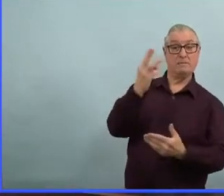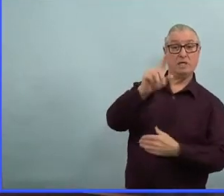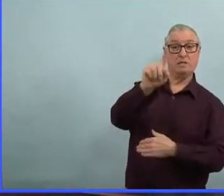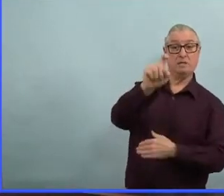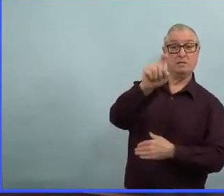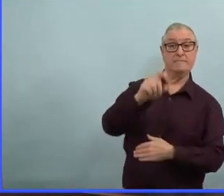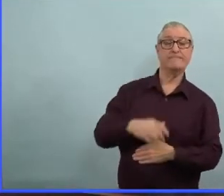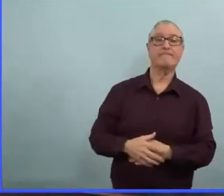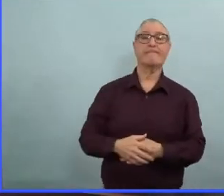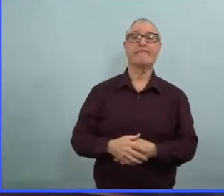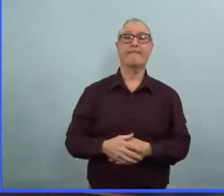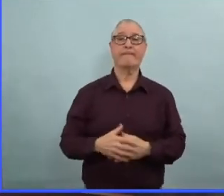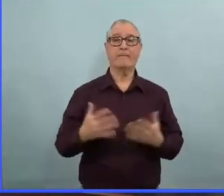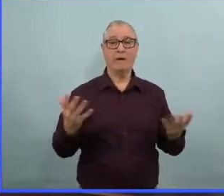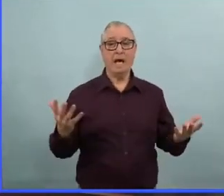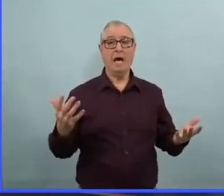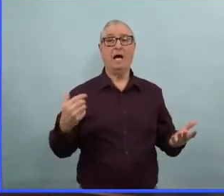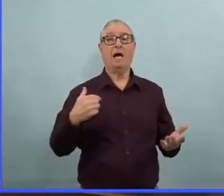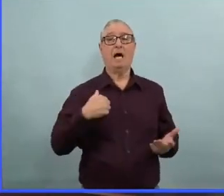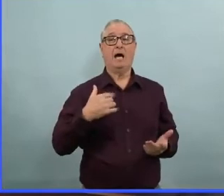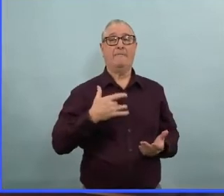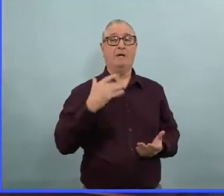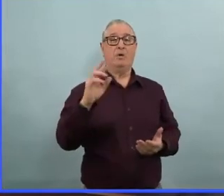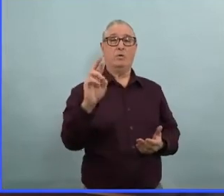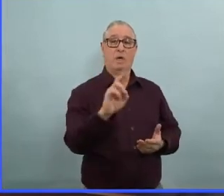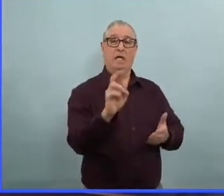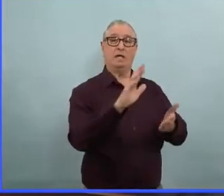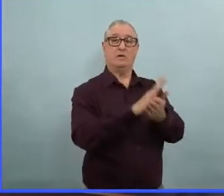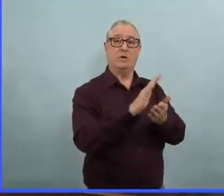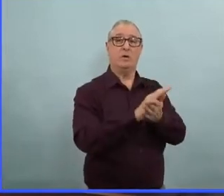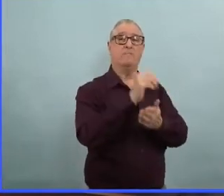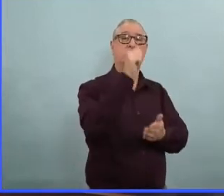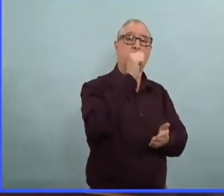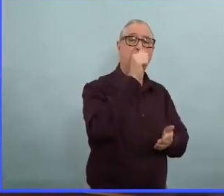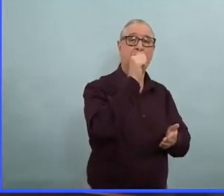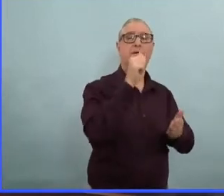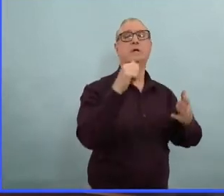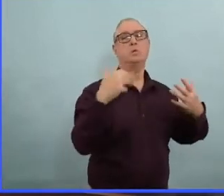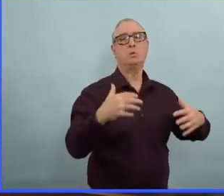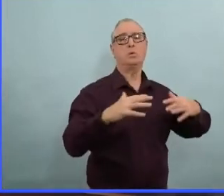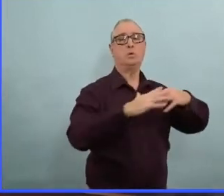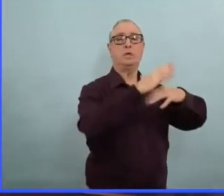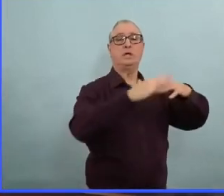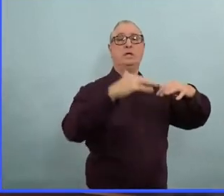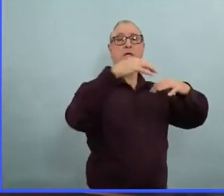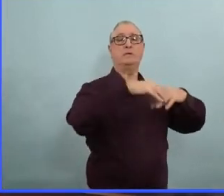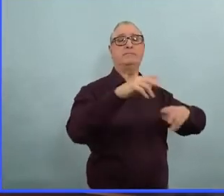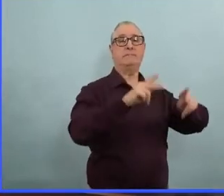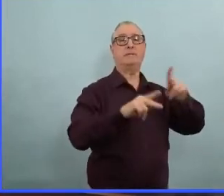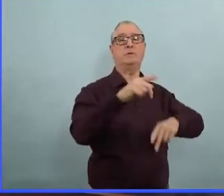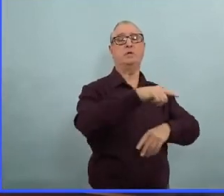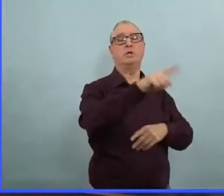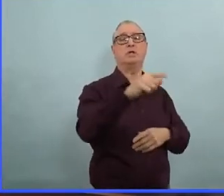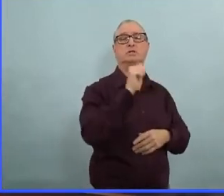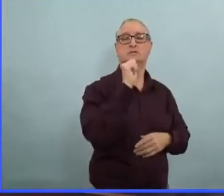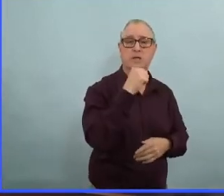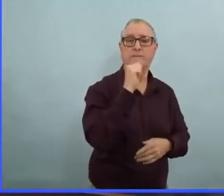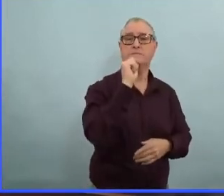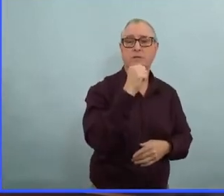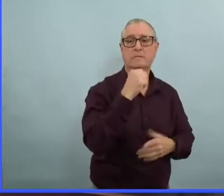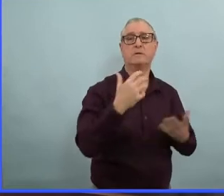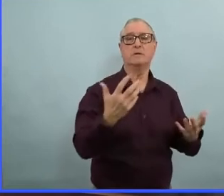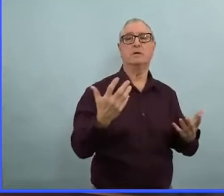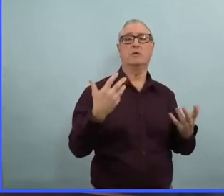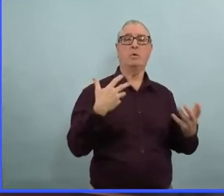En ce qui concerne les pensionnats indiens nous comprenons certainement les difficultés que les premières nations ont traversé et nous voulons